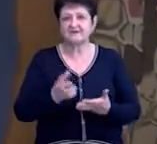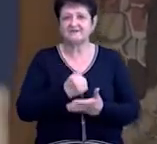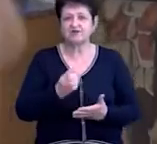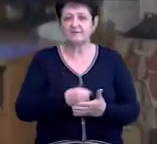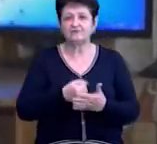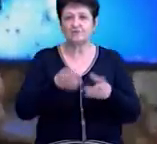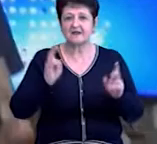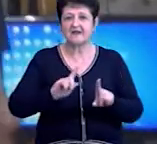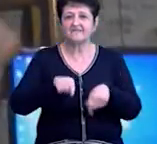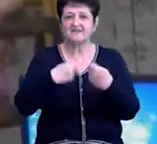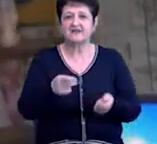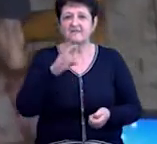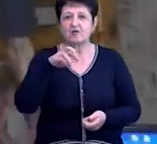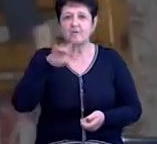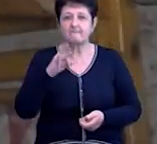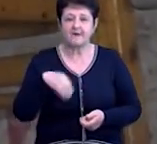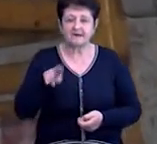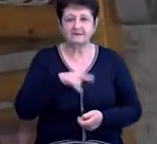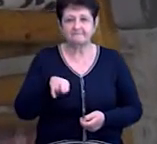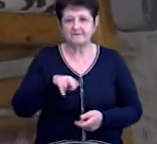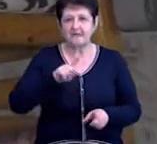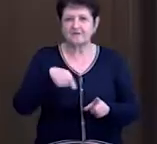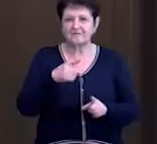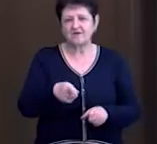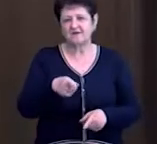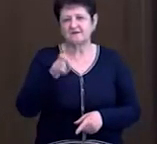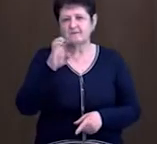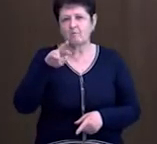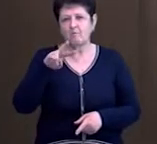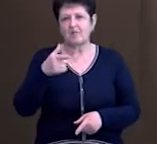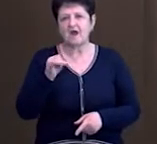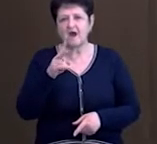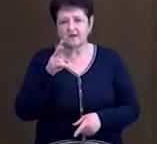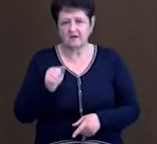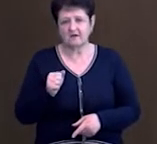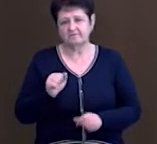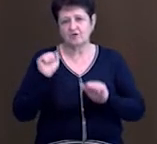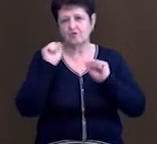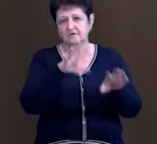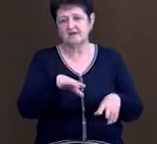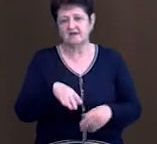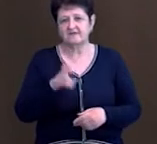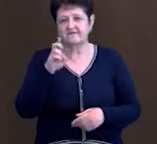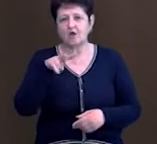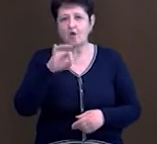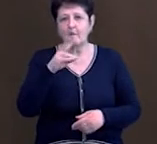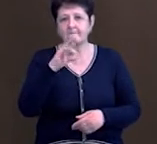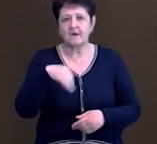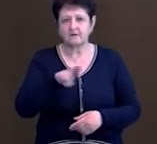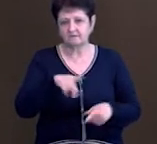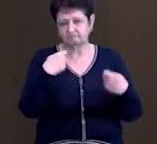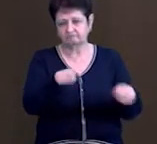травми, віддали в ломбард. Перфоратор, болгарка, ну такої постройки, именно строительные інструменты приходиться.